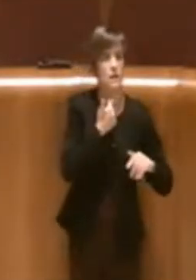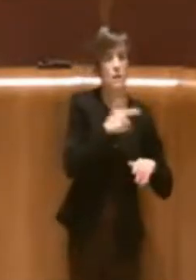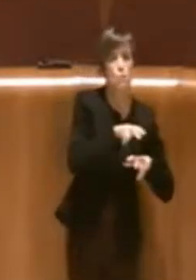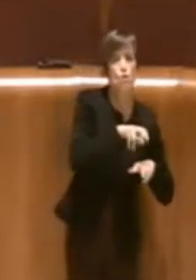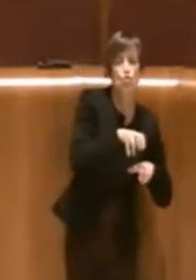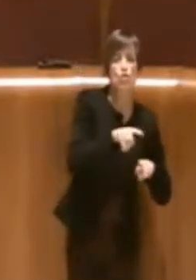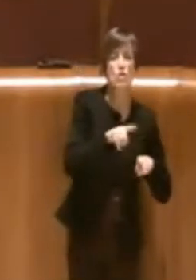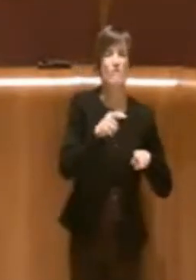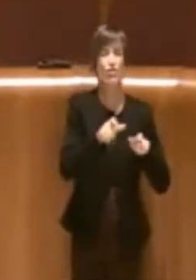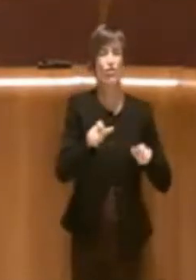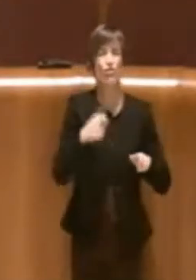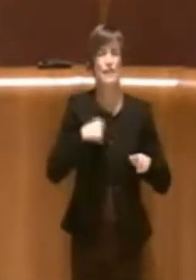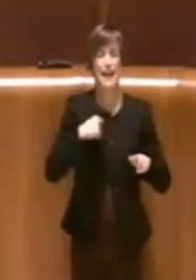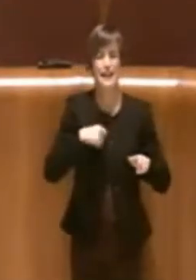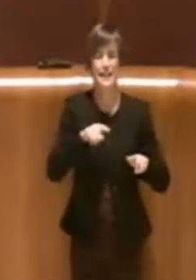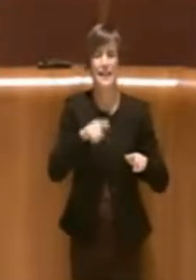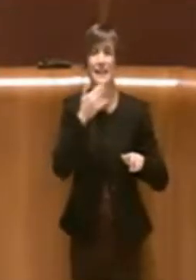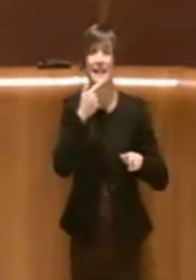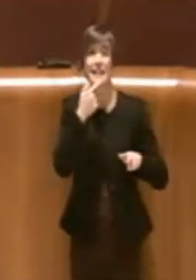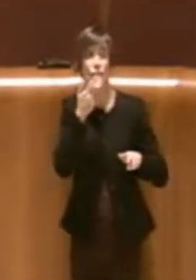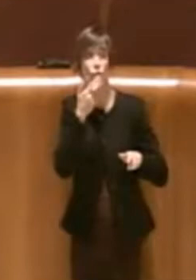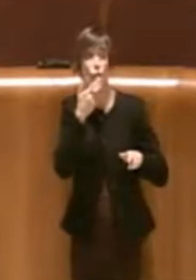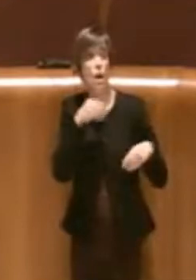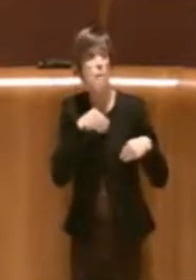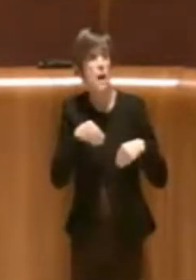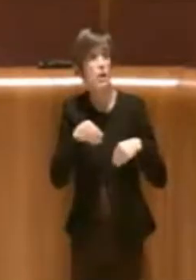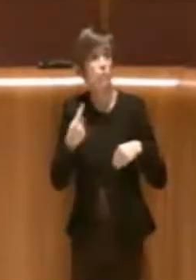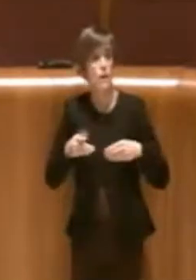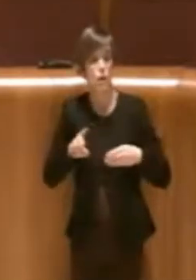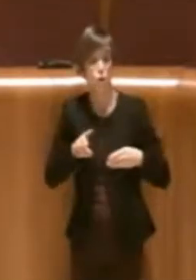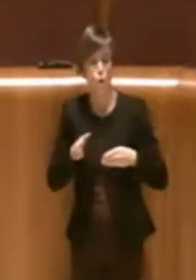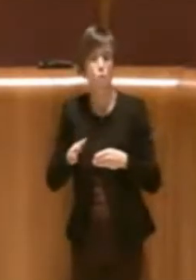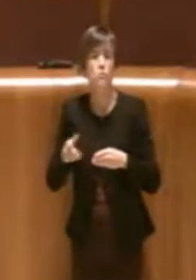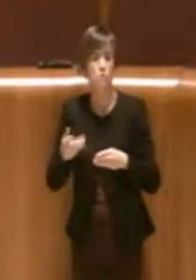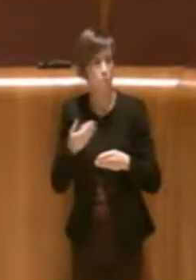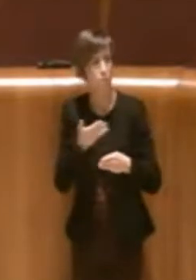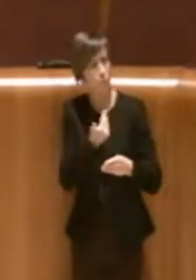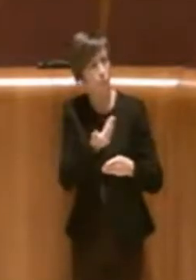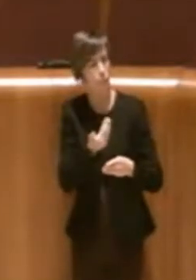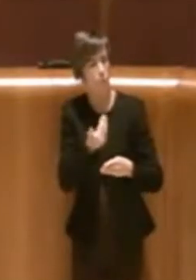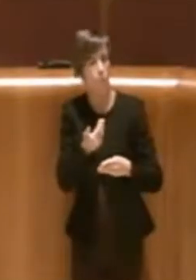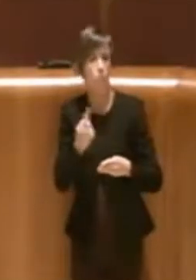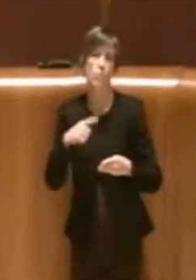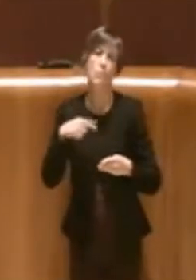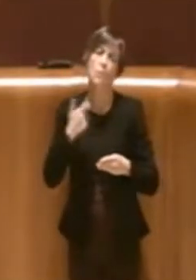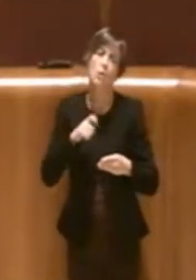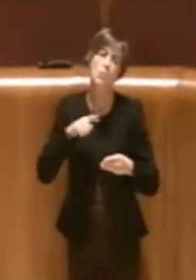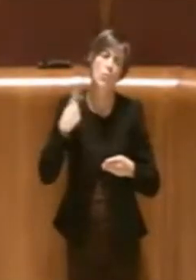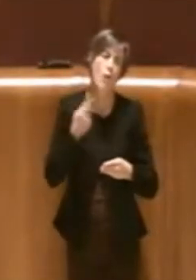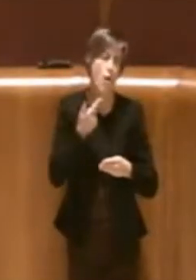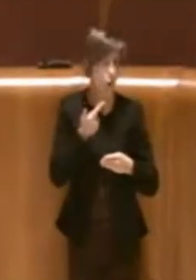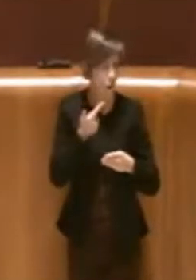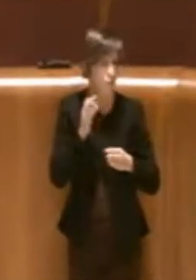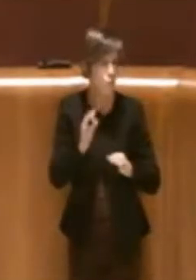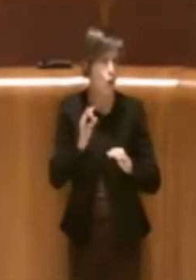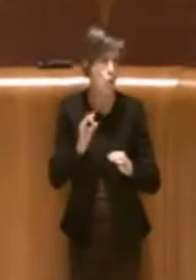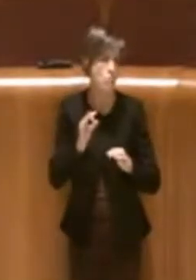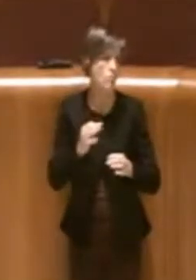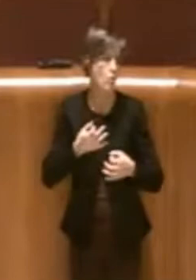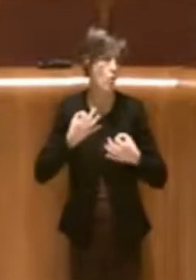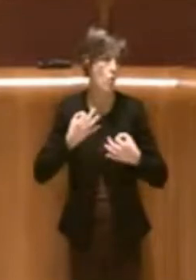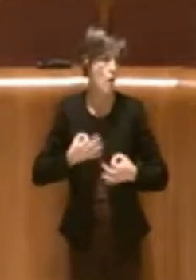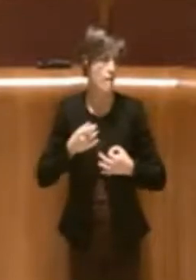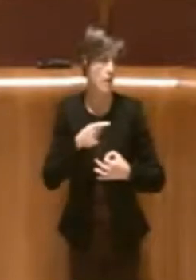coloro che vorranno partecipare a questo percorso perché noi ci crediamo e secondo noi questa è proprio l